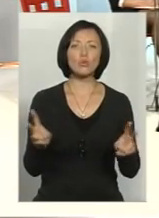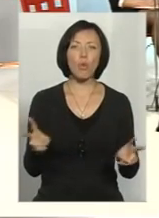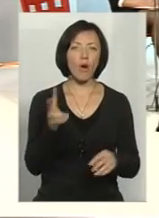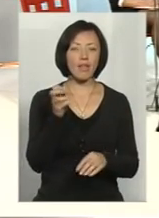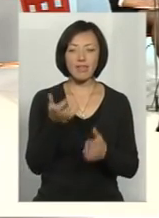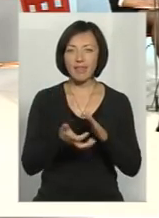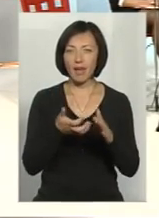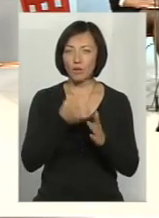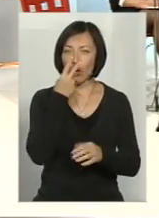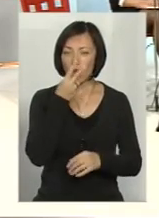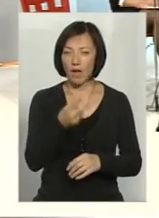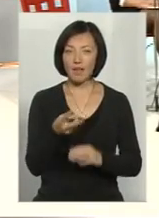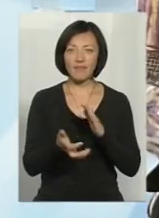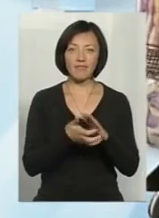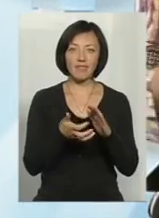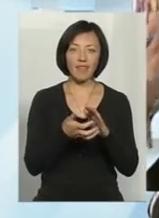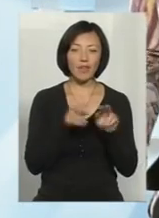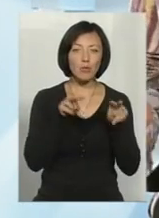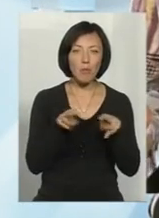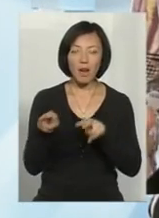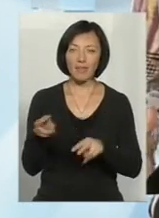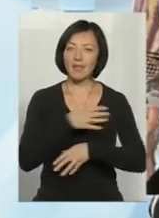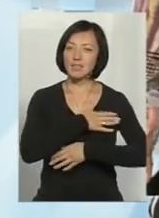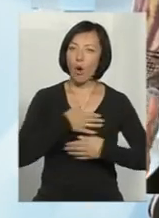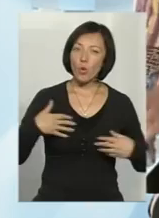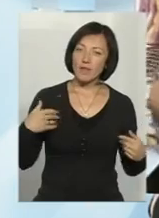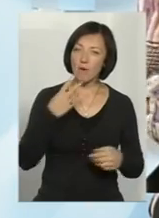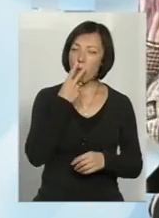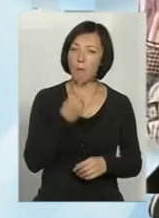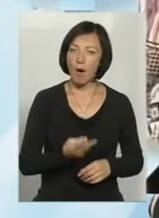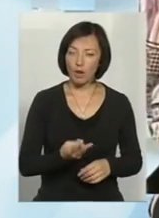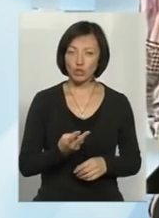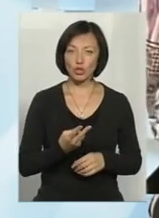догледів, не добачив, не захотів побачити,